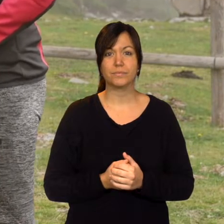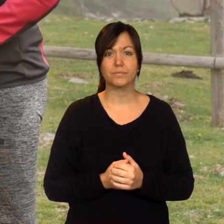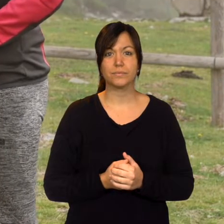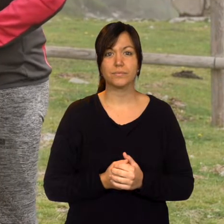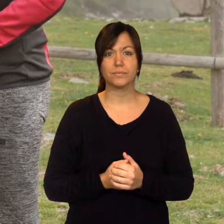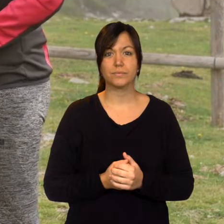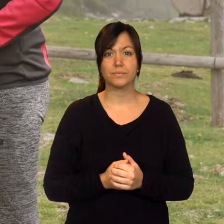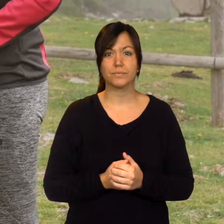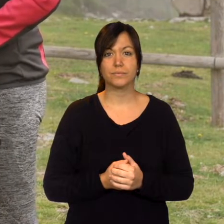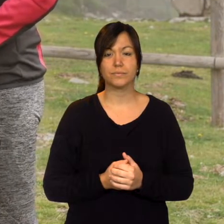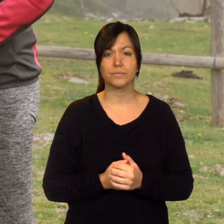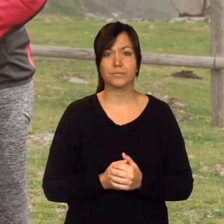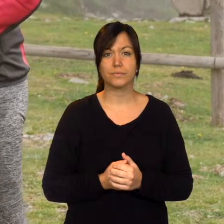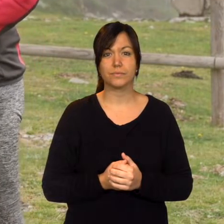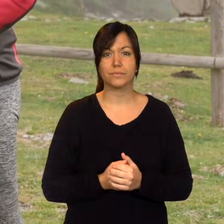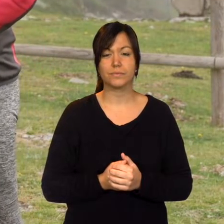Sí.